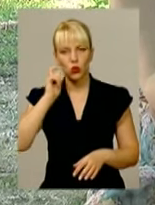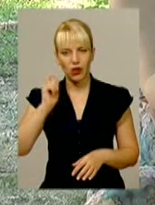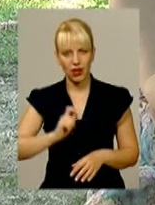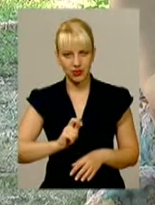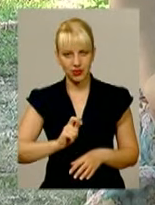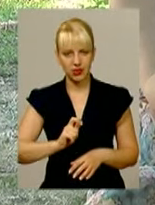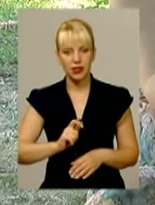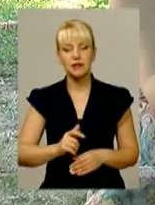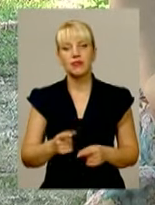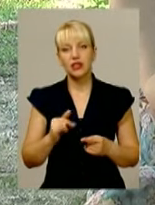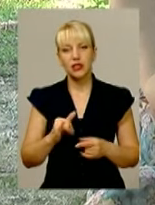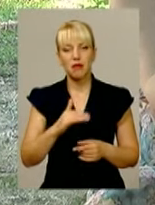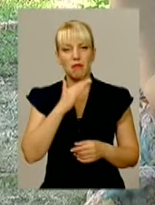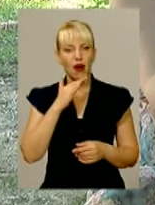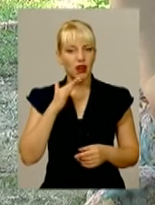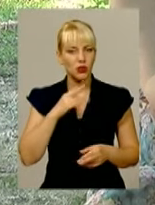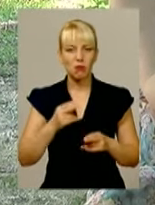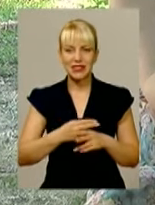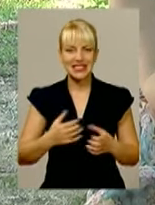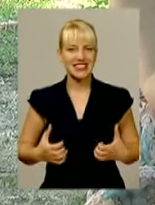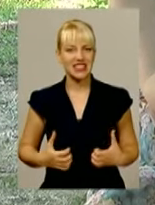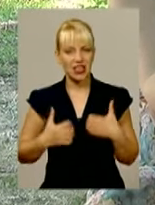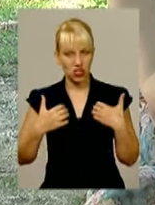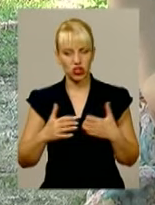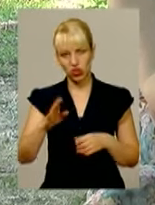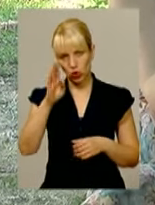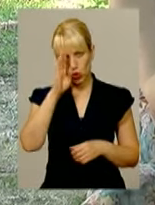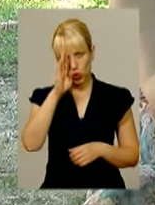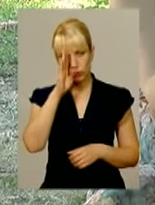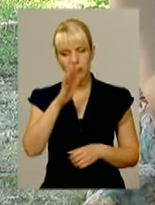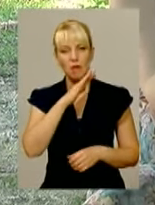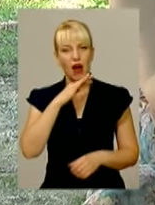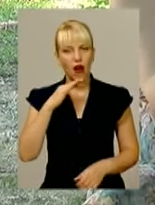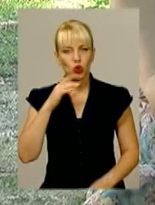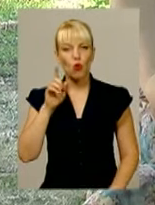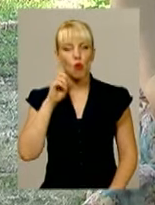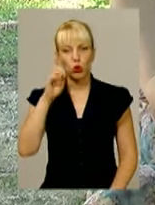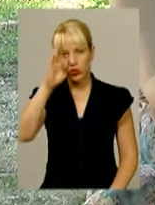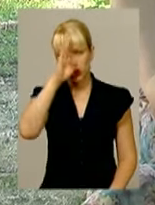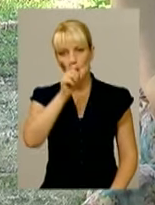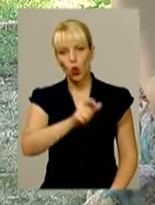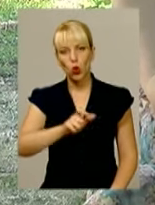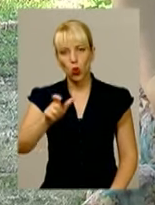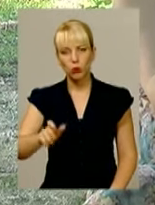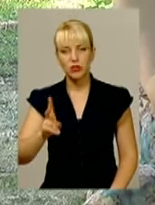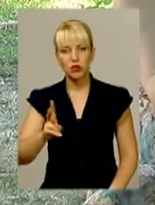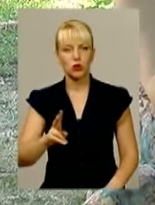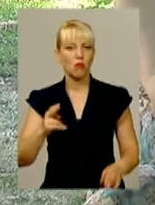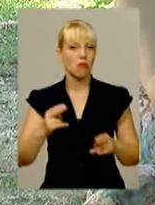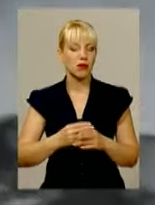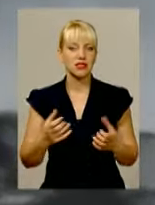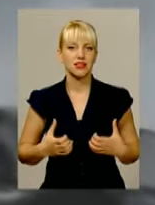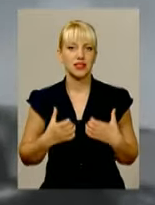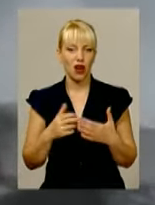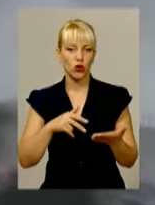І дуже багато безстрашних хлопців, дуже багато молодих хлопців, які безстрашно йшли